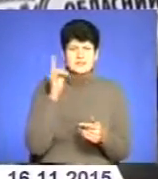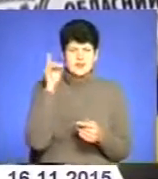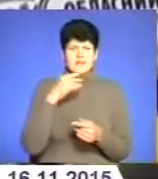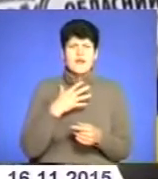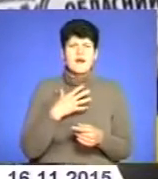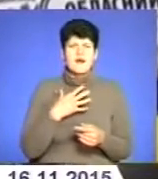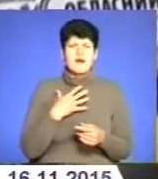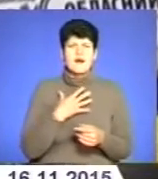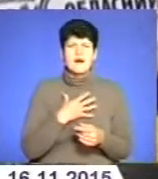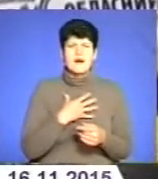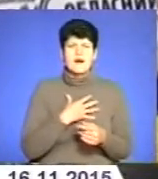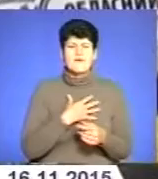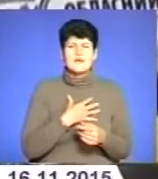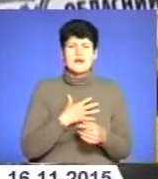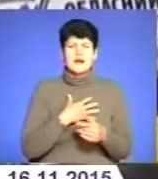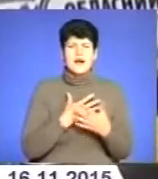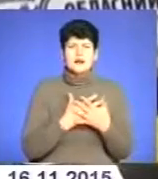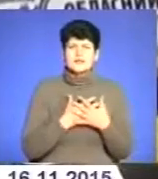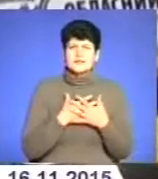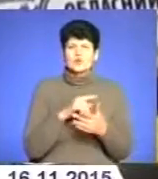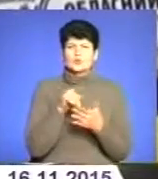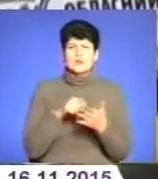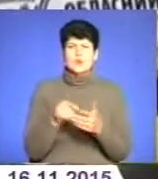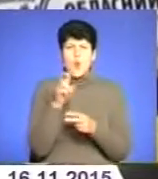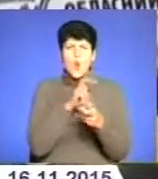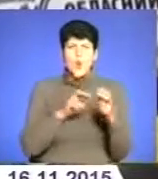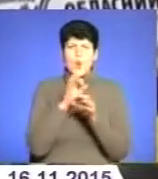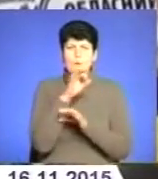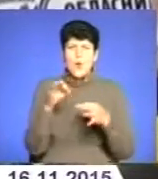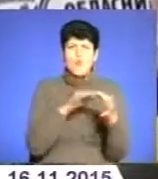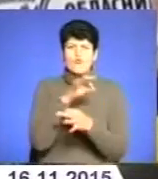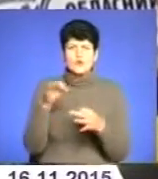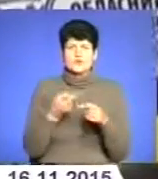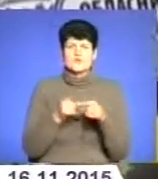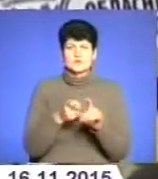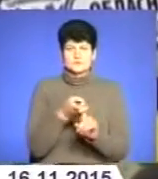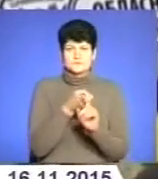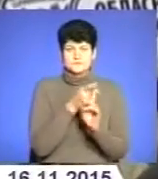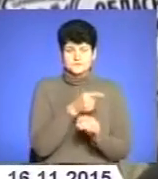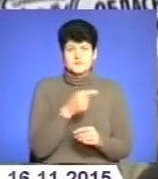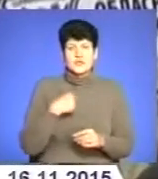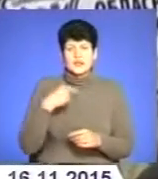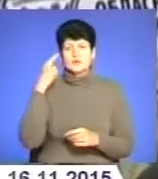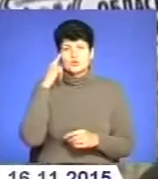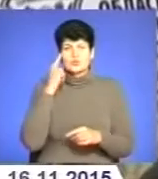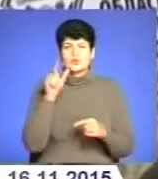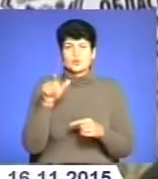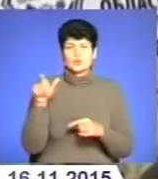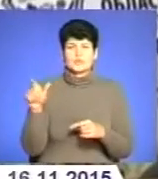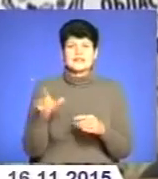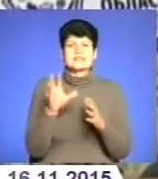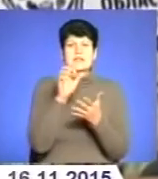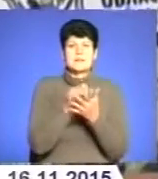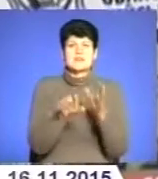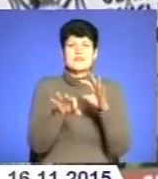обговорюється з цього приводу. Я думаю, що якраз люди, які займаються відбором,